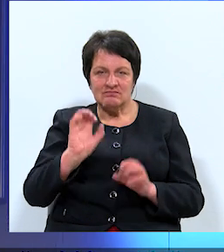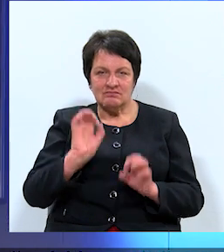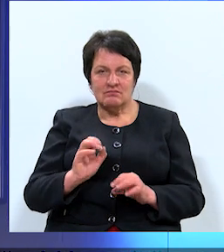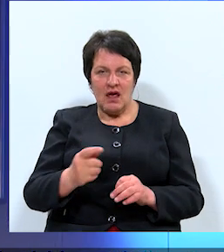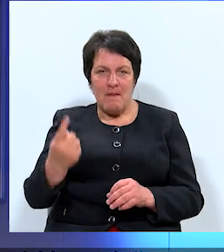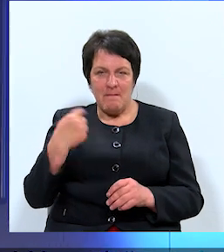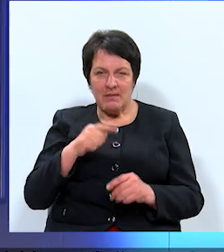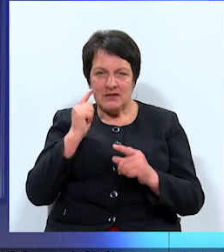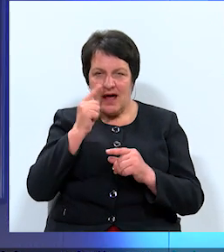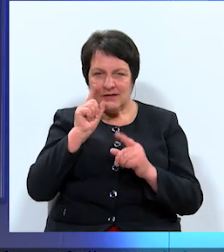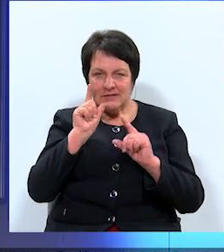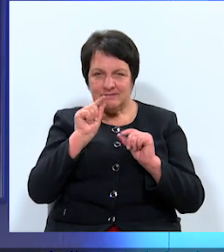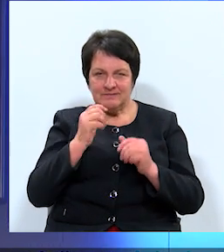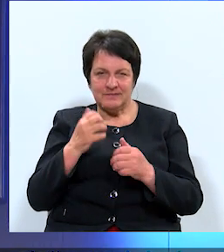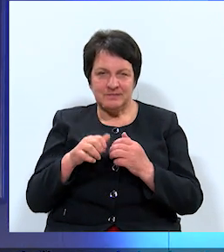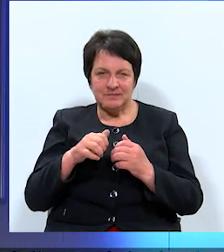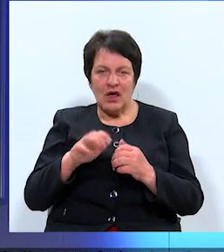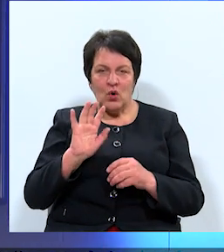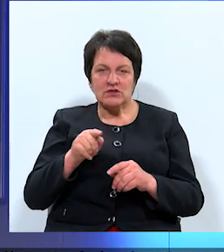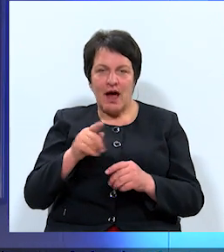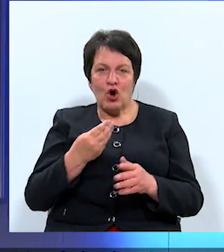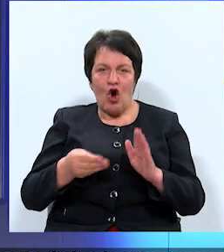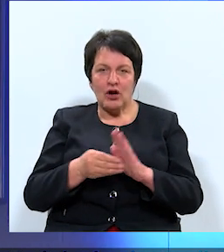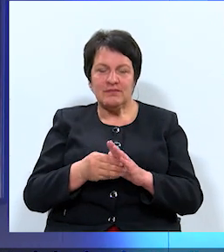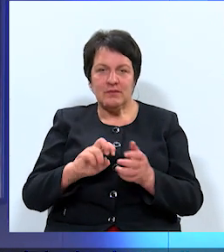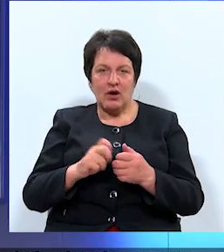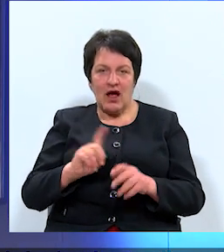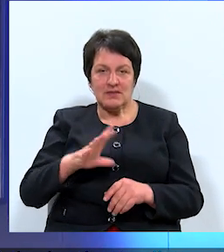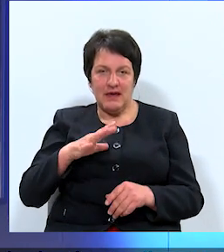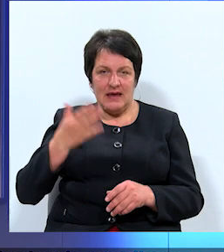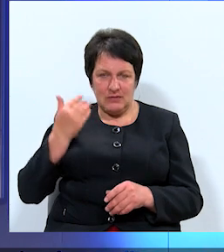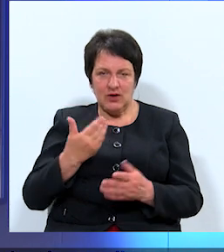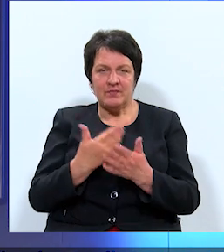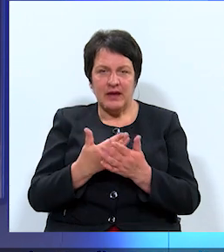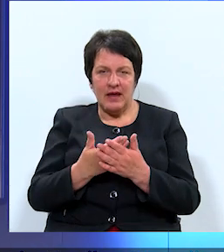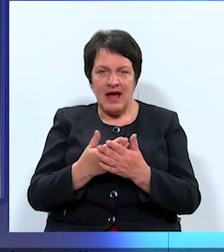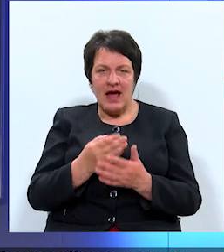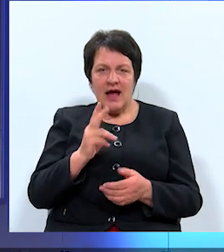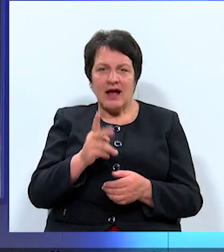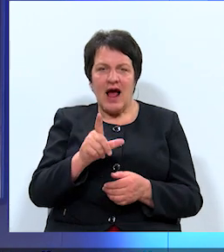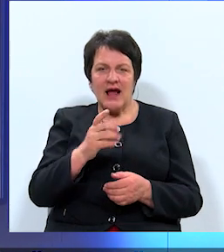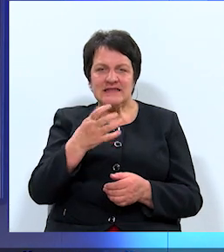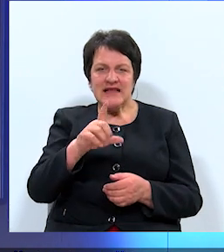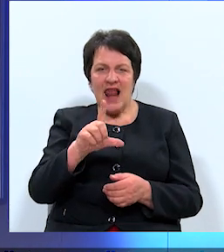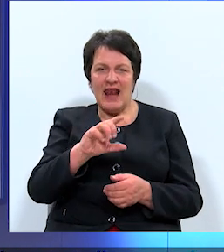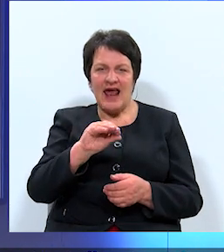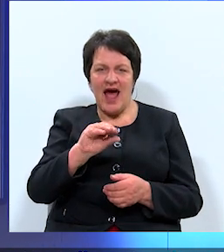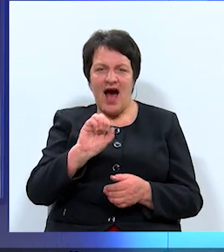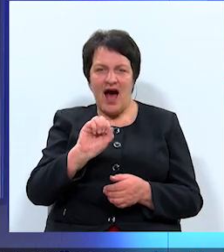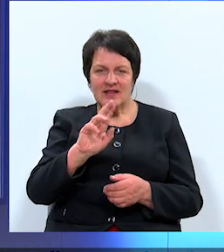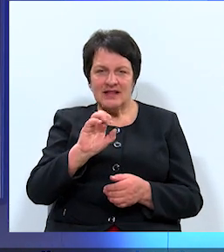pieprasa pievērt tacis uz tām korupcijas problēmām, kuras ir bijušas iepriekš. Nu, pieņemsim. Klīn ar atkritumu